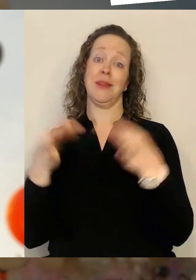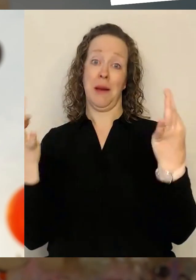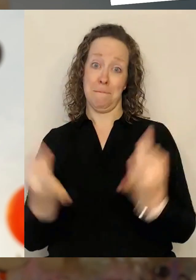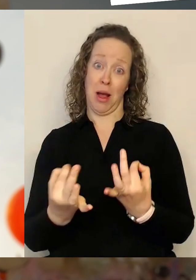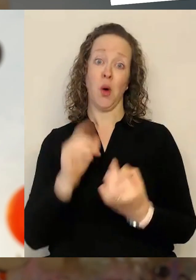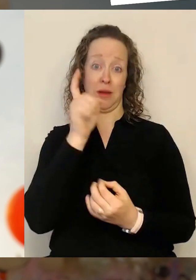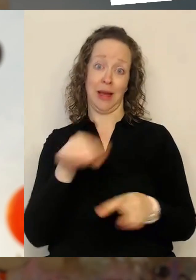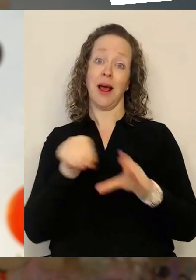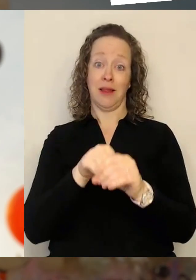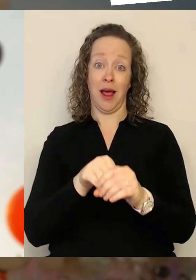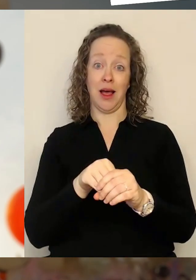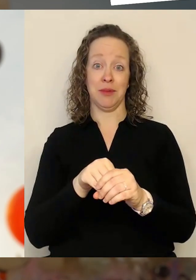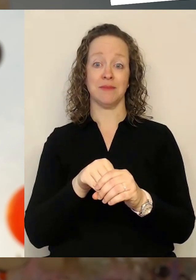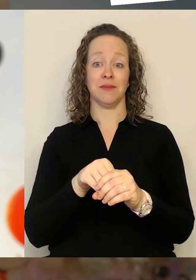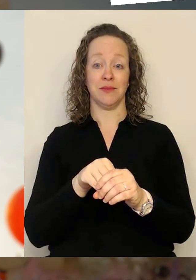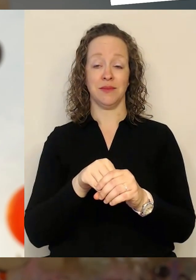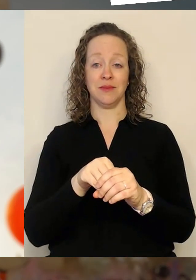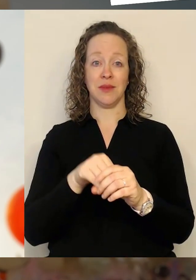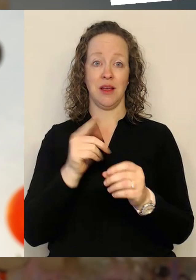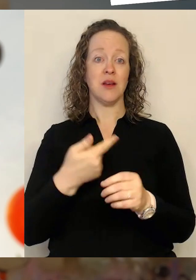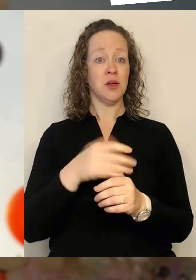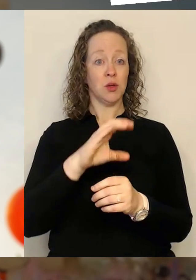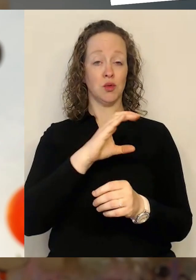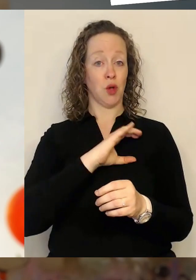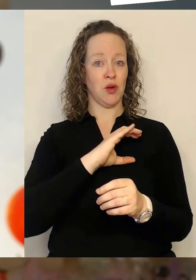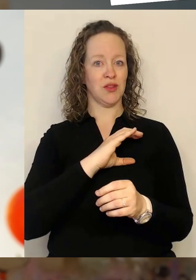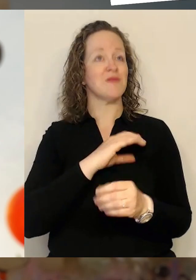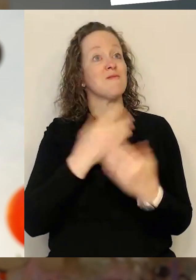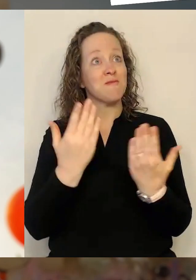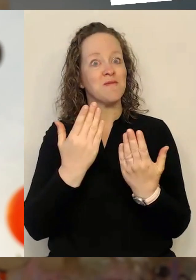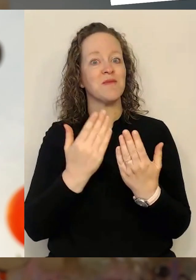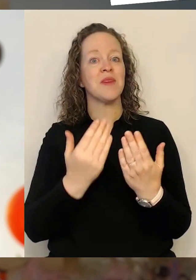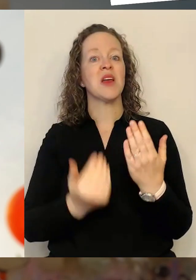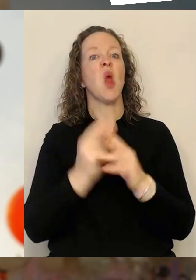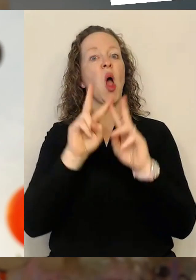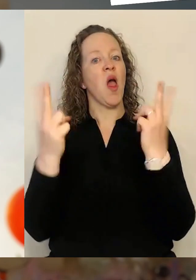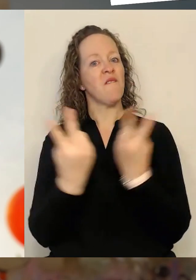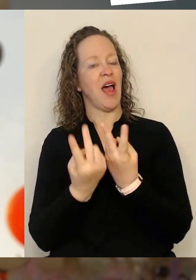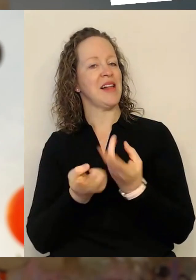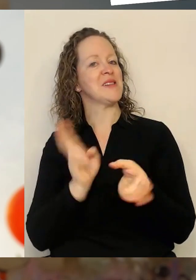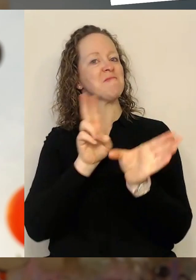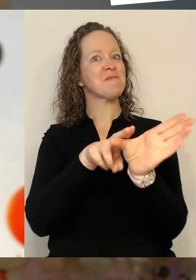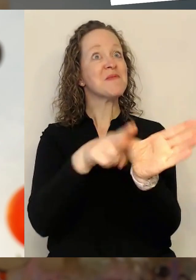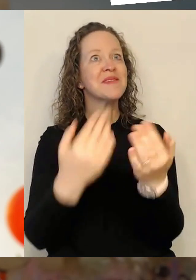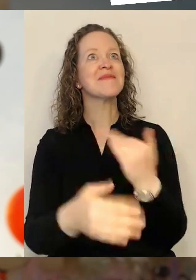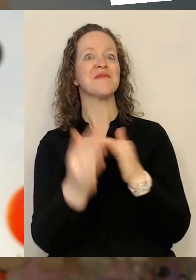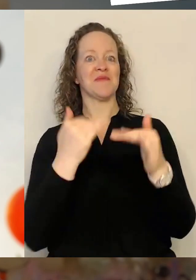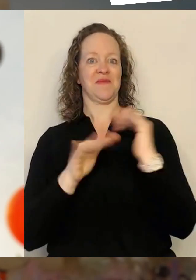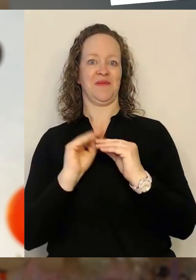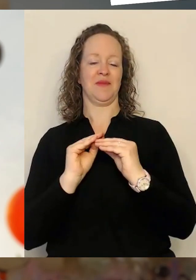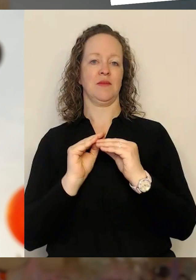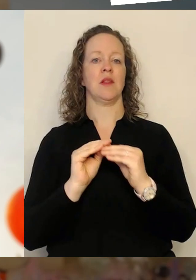Chancen, in eine neue Welt einzutauchen. Seien es virtuelle Realitäten oder digitale Ideen für Unternehmen,